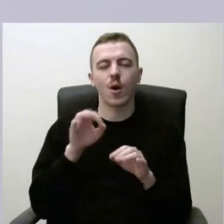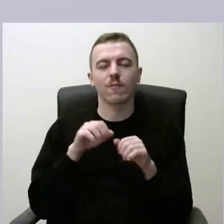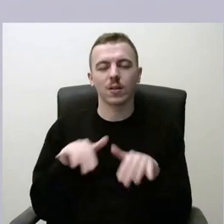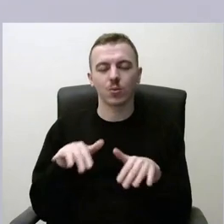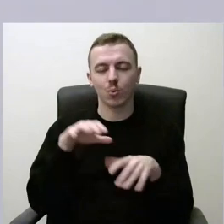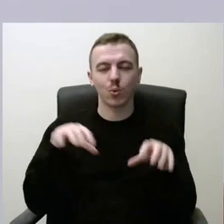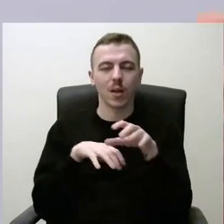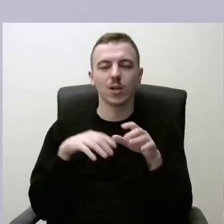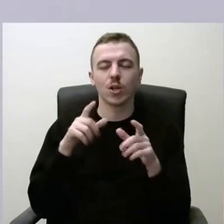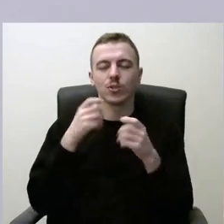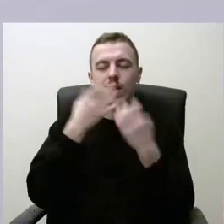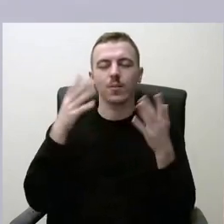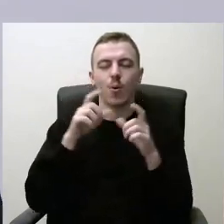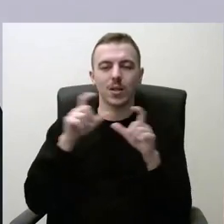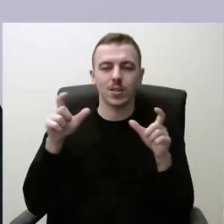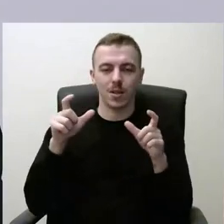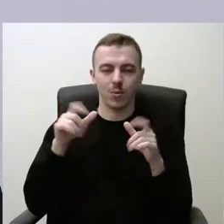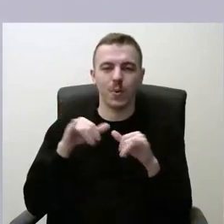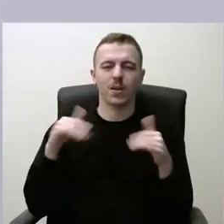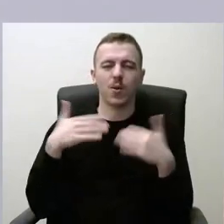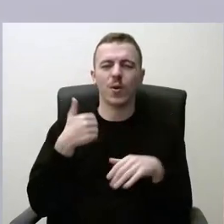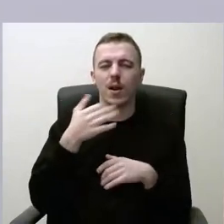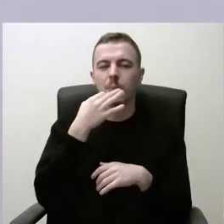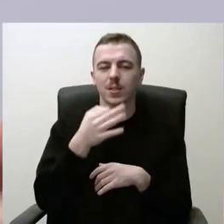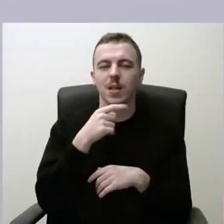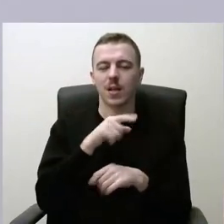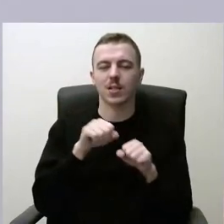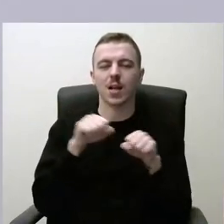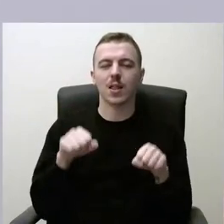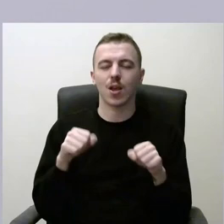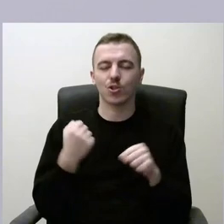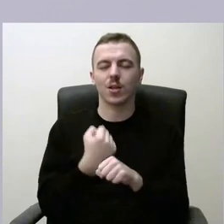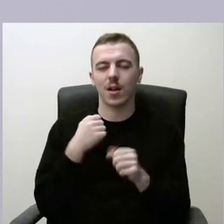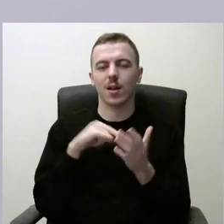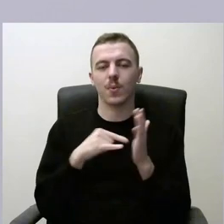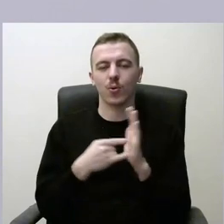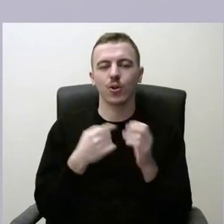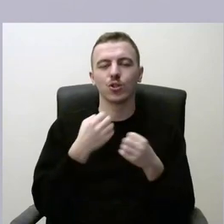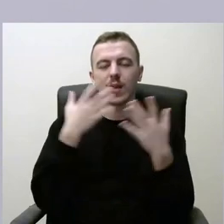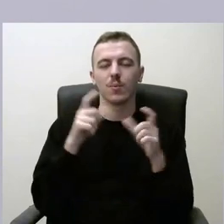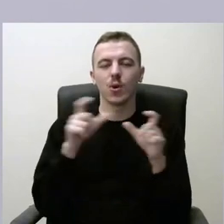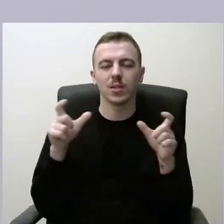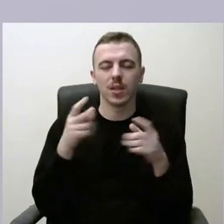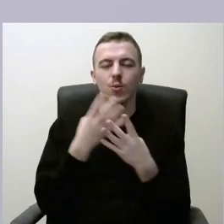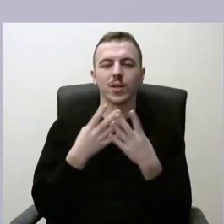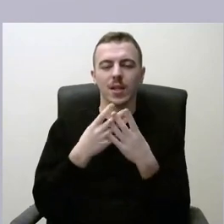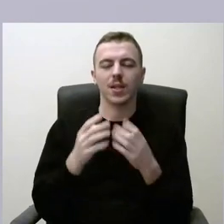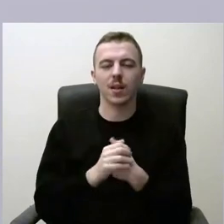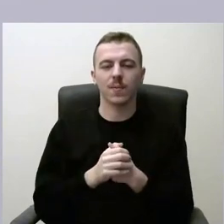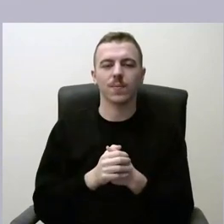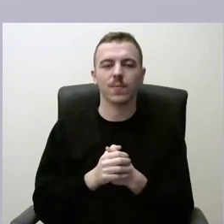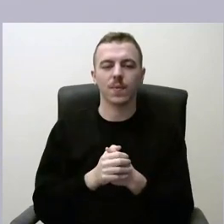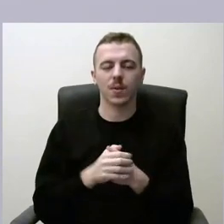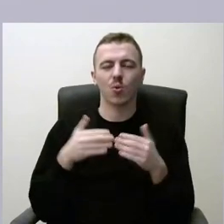įstaigų plėtros, nes labai gerai pasakė, kad reikia strategiškai planuoti švietimo įstaigų tinklą toli į